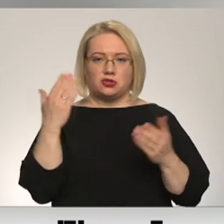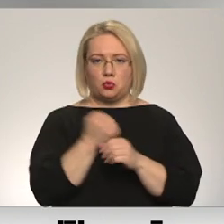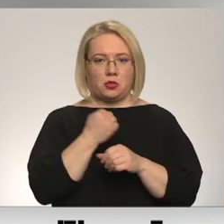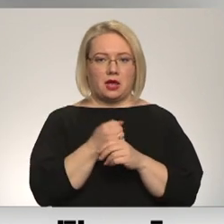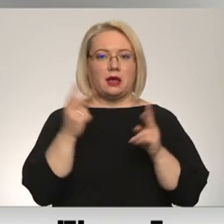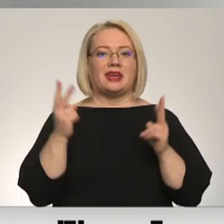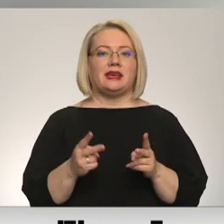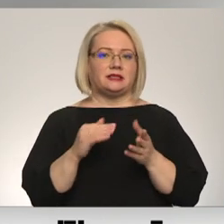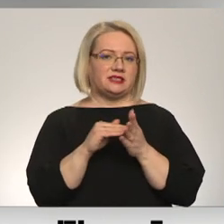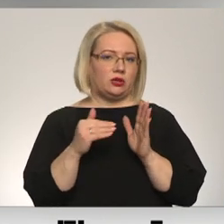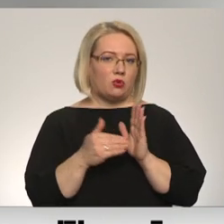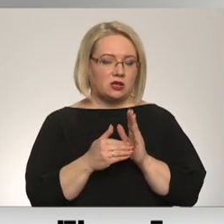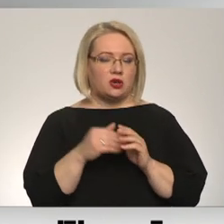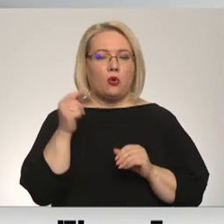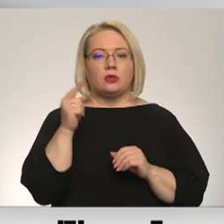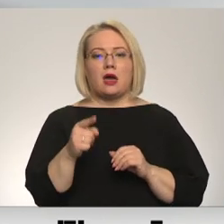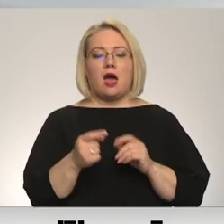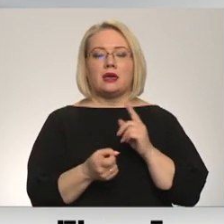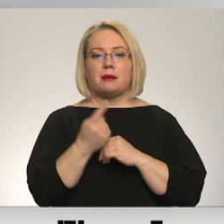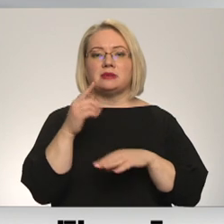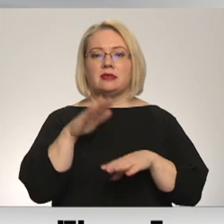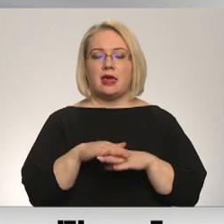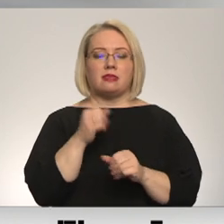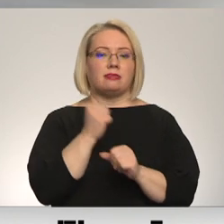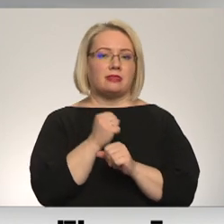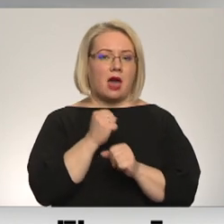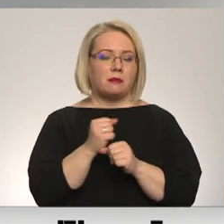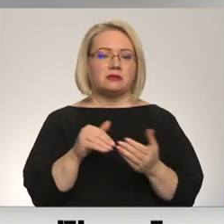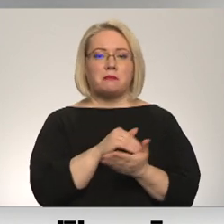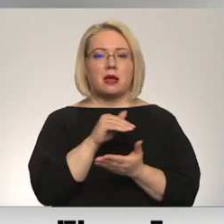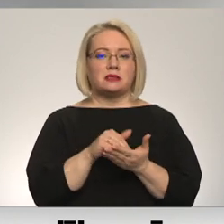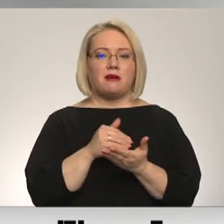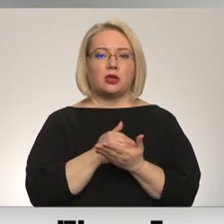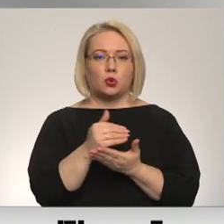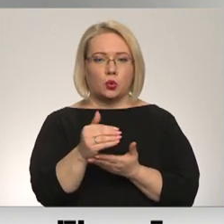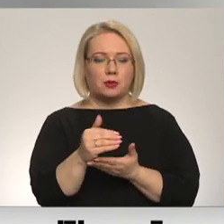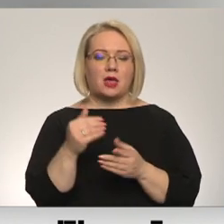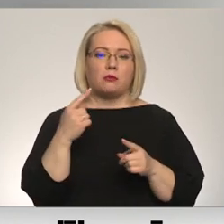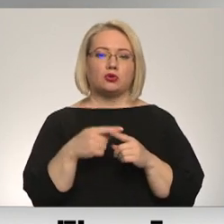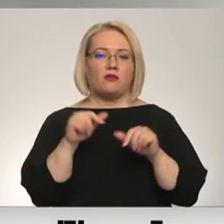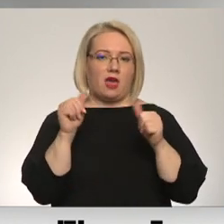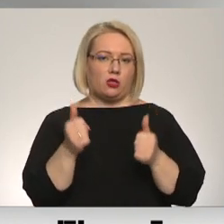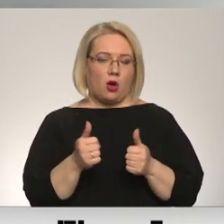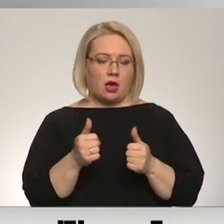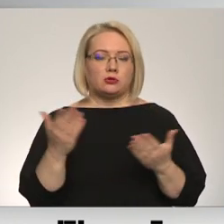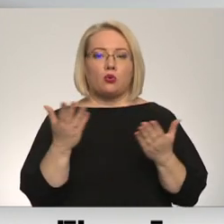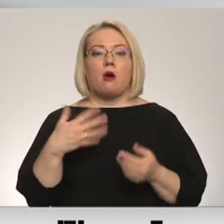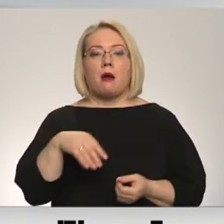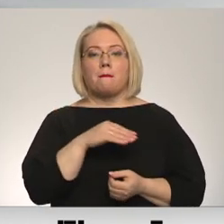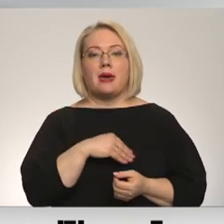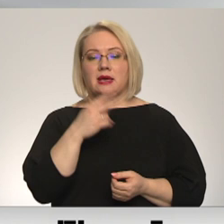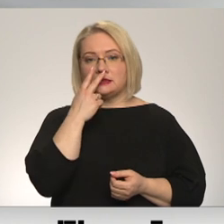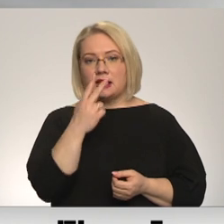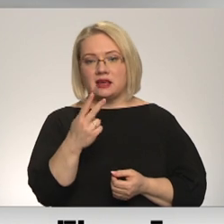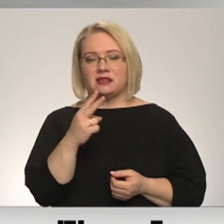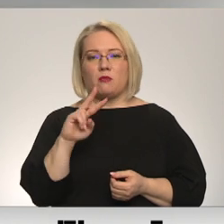situācijā. Un tājumas lūdēļ darbs pie tā ir pastāvīgi turpināms un veidojams. To, ko mēs redzam otrs, tad